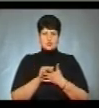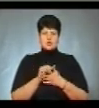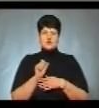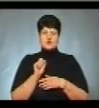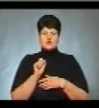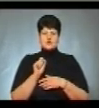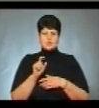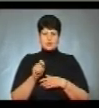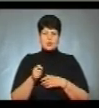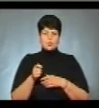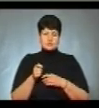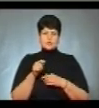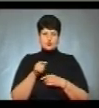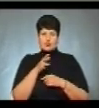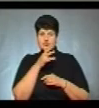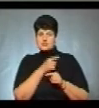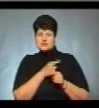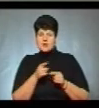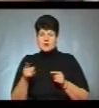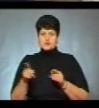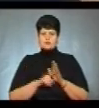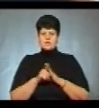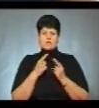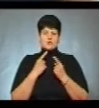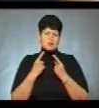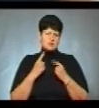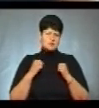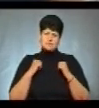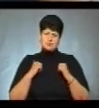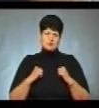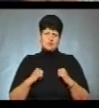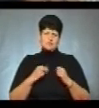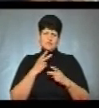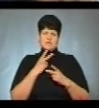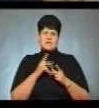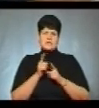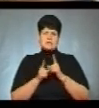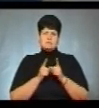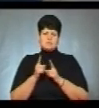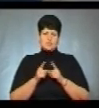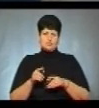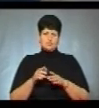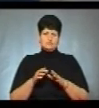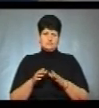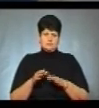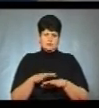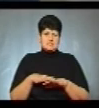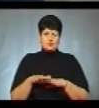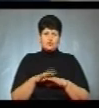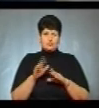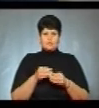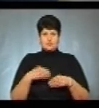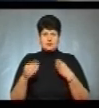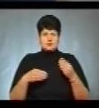ключику». З того часу, розповідає мати, хлопчик почав розмовляти та спокійно реагувати на зміну середовища. Тому, каже Христина, також розповсюдить